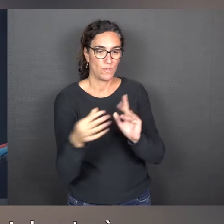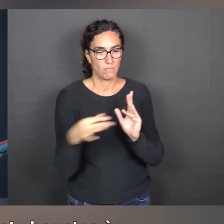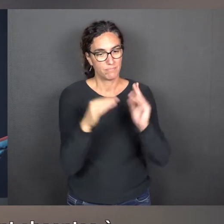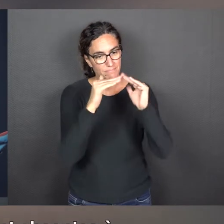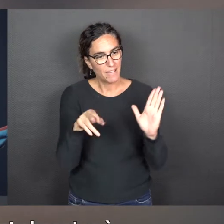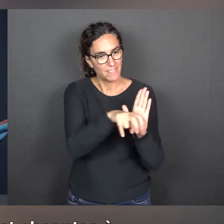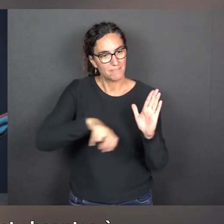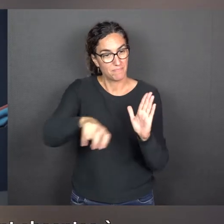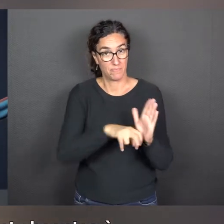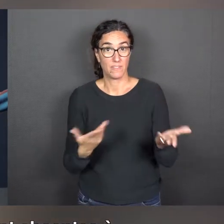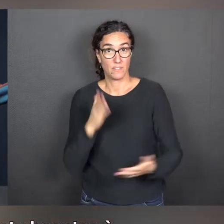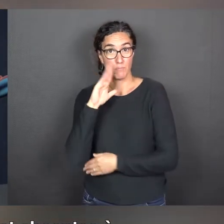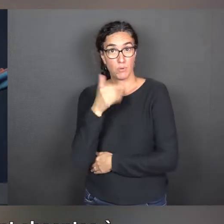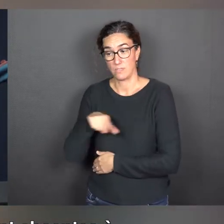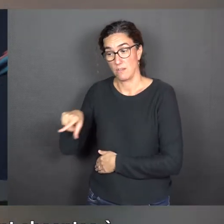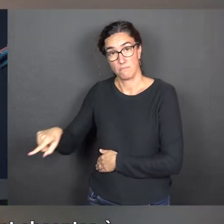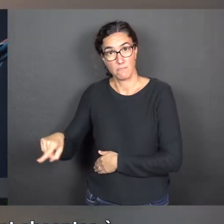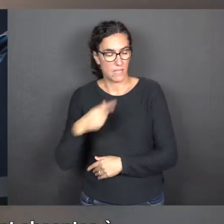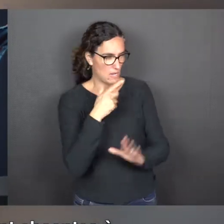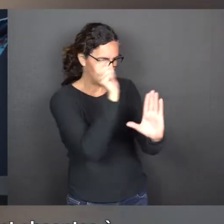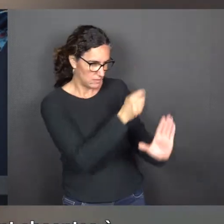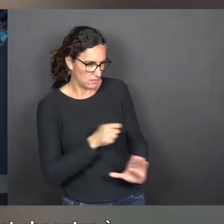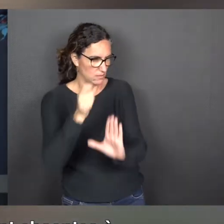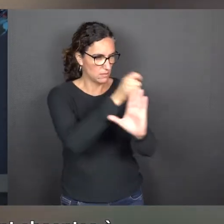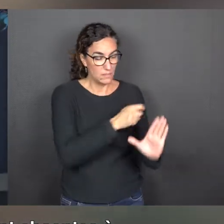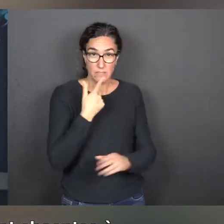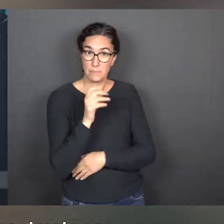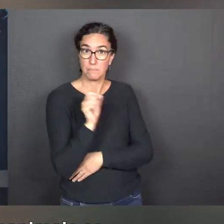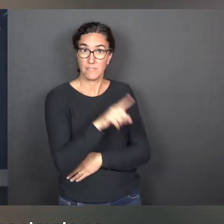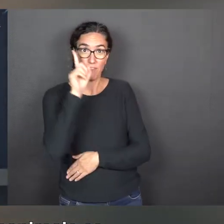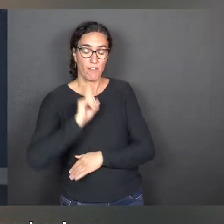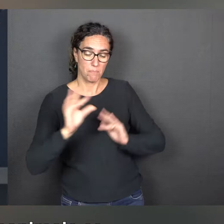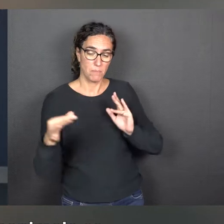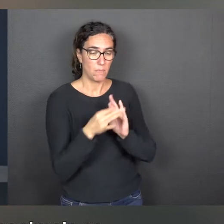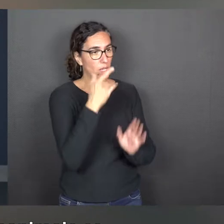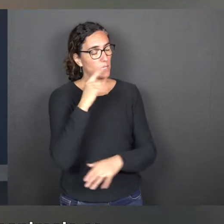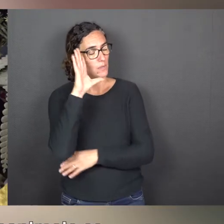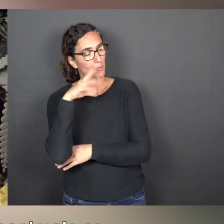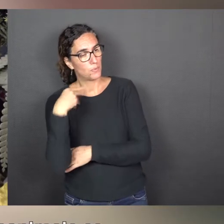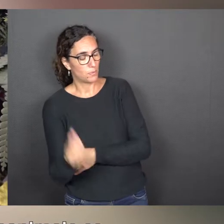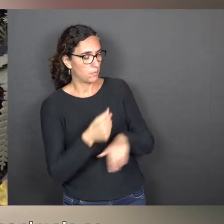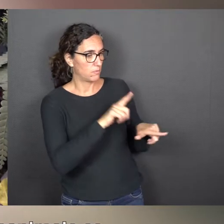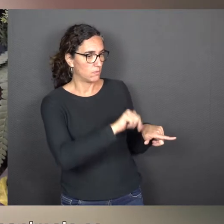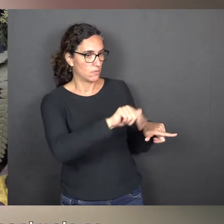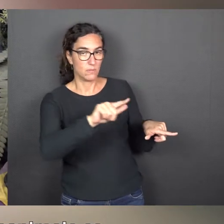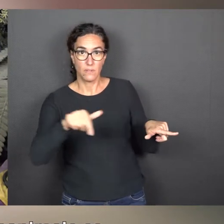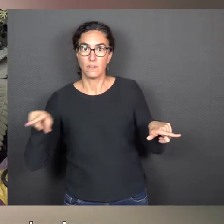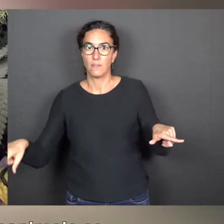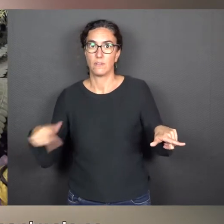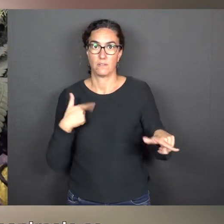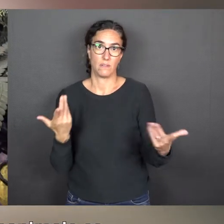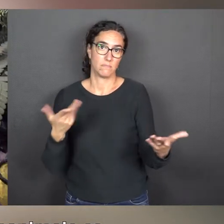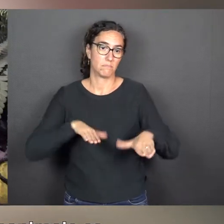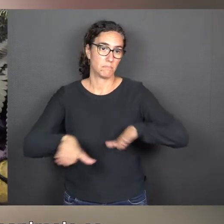mariées systématiquement absentes à elles-mêmes et presque évanouies, c'est une façon de mettre en contraste